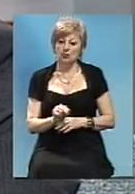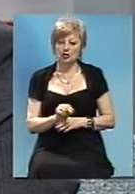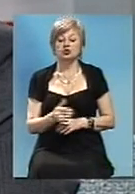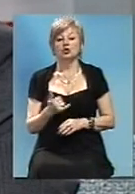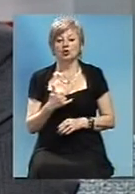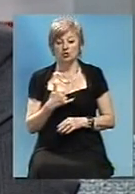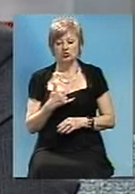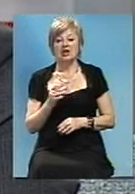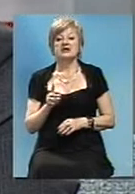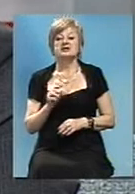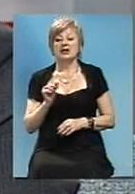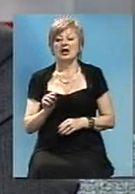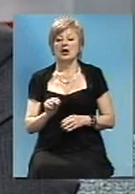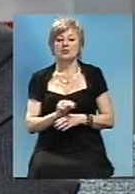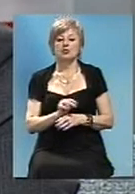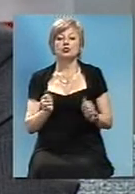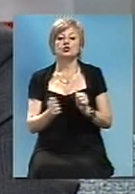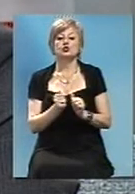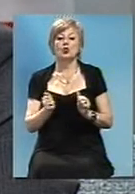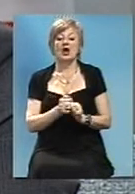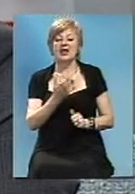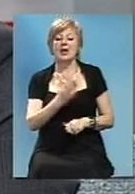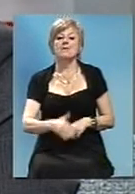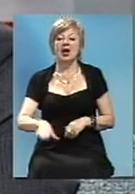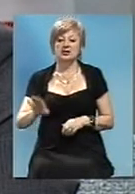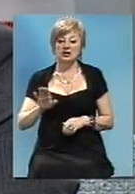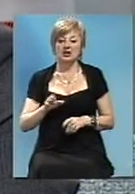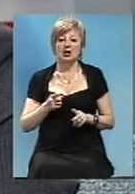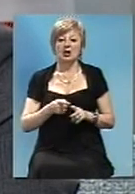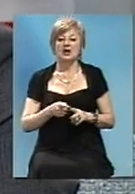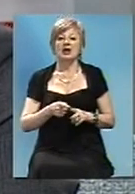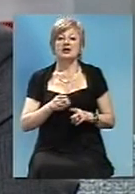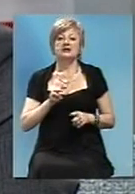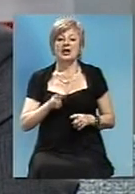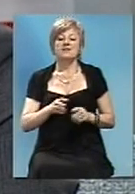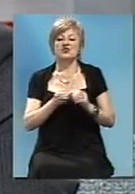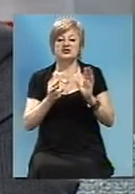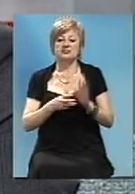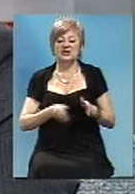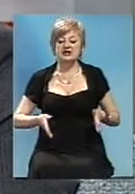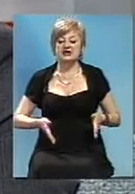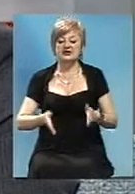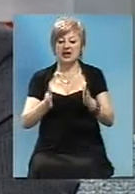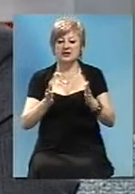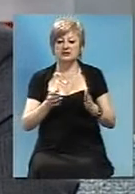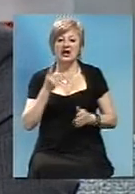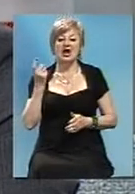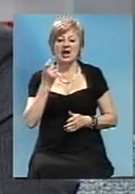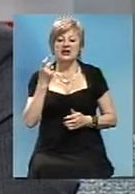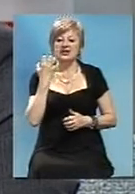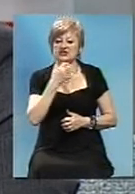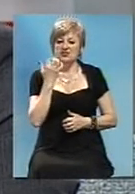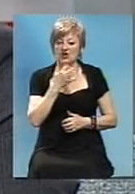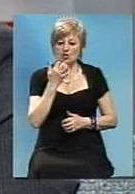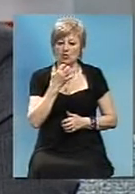капітальний ремонт сухої балки. Це трасса М-18, Харків-Симферополь,